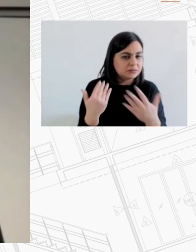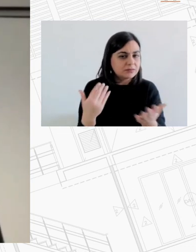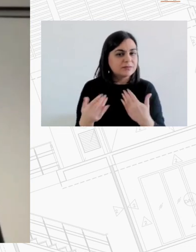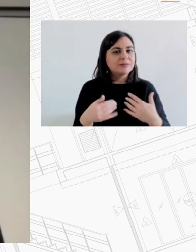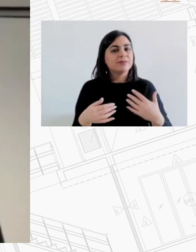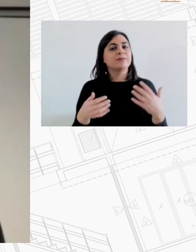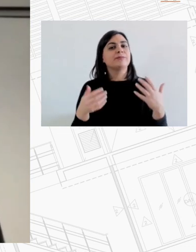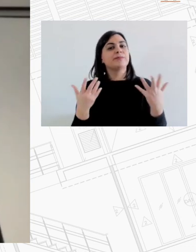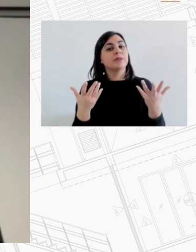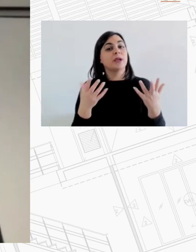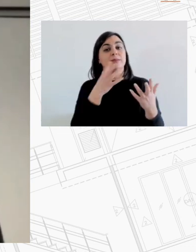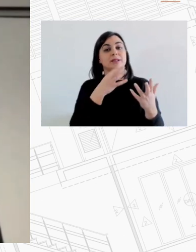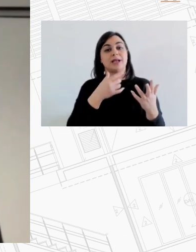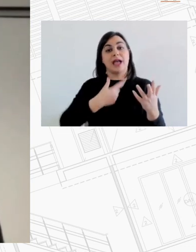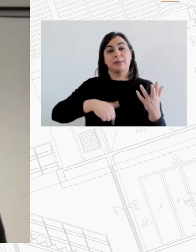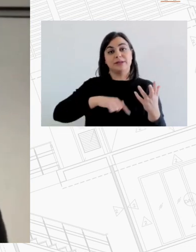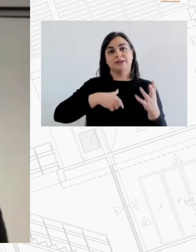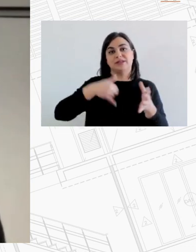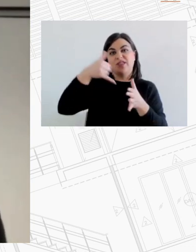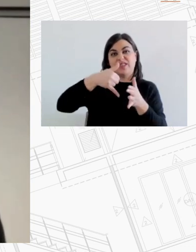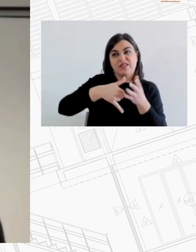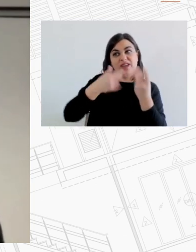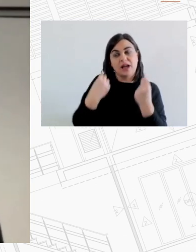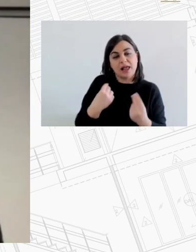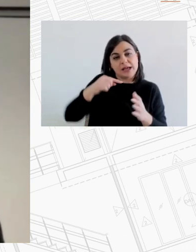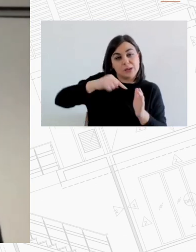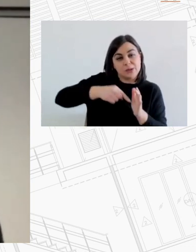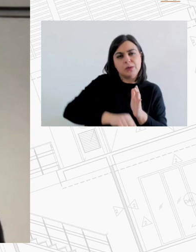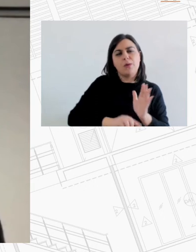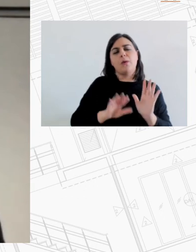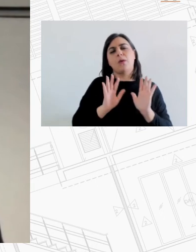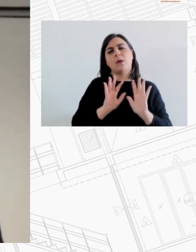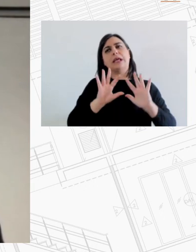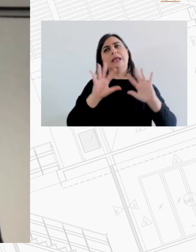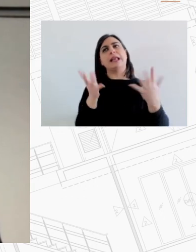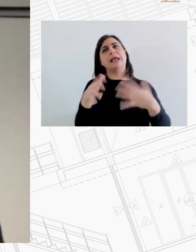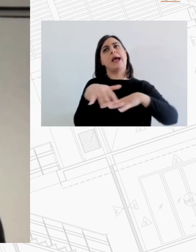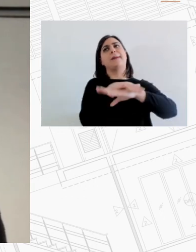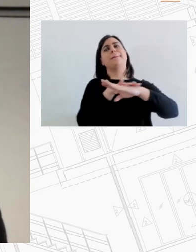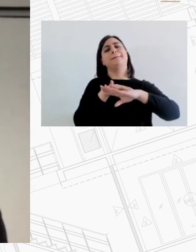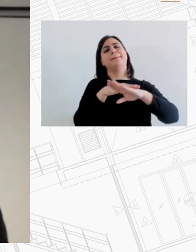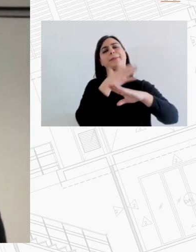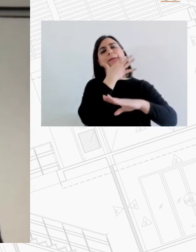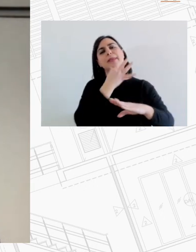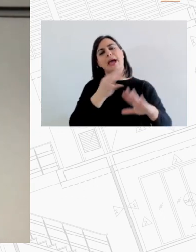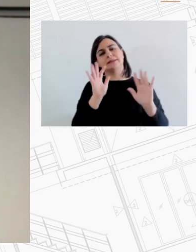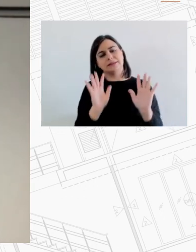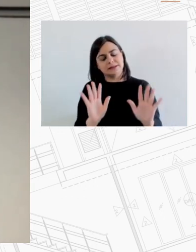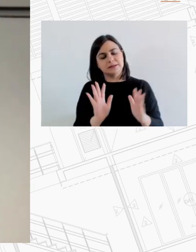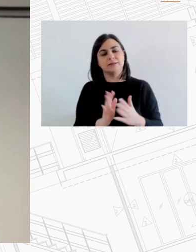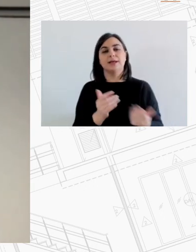ψάξαμε σε βάθος μπορώ να πω έτσι σε πολύ γενικές γραμμές ότι πάνω κάτω η πολυδιοκτησία